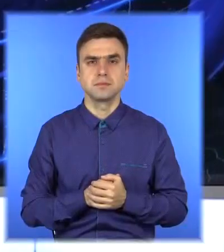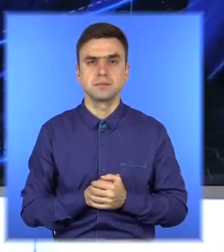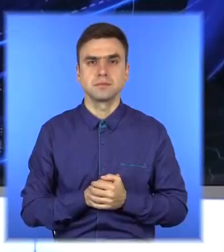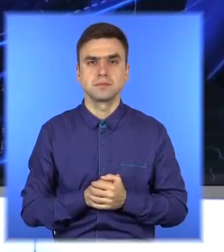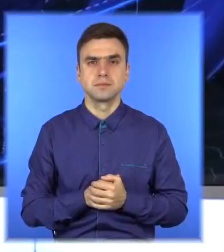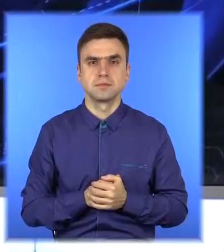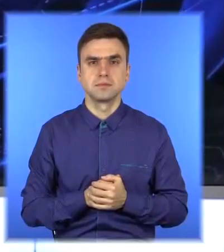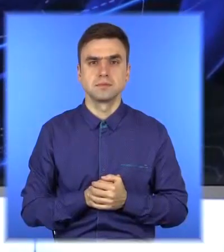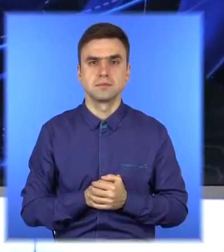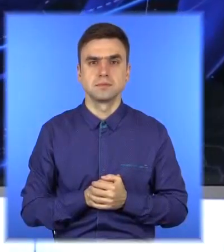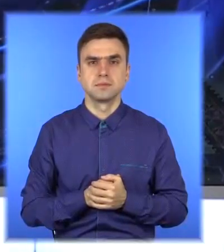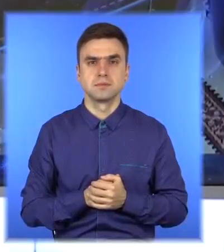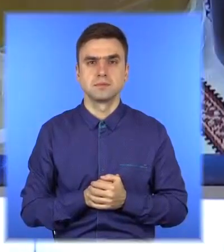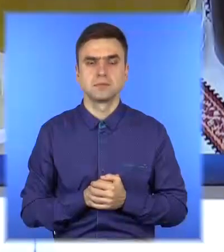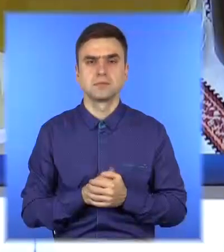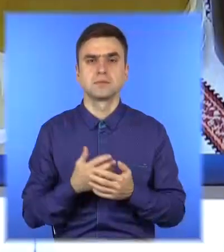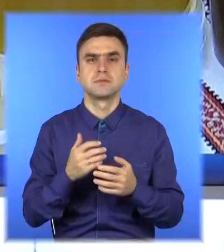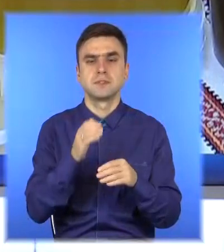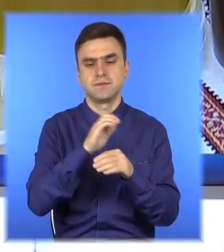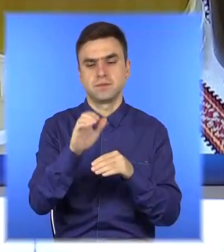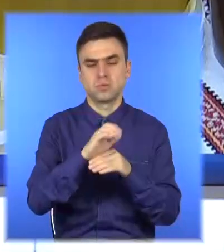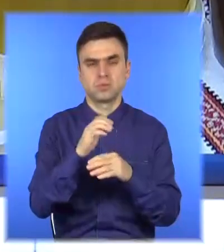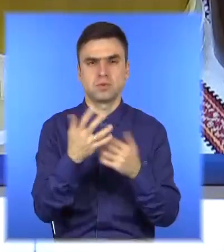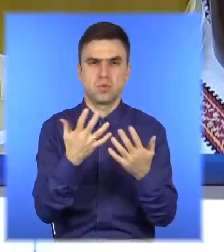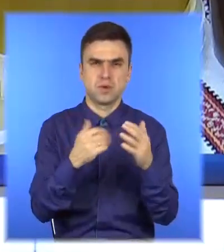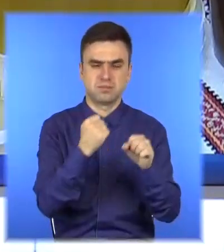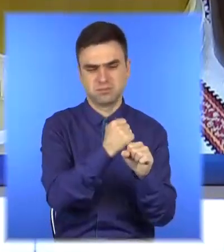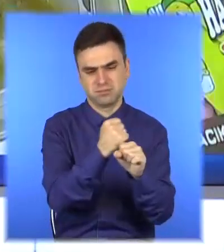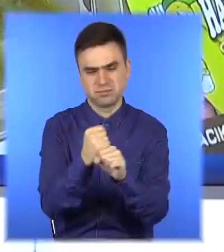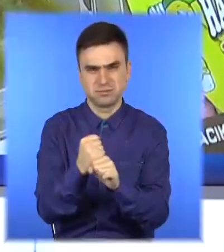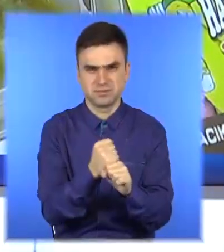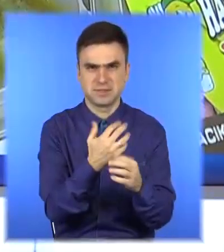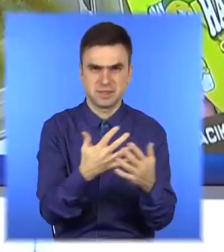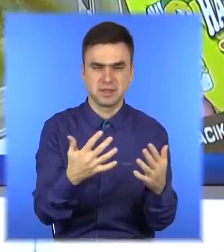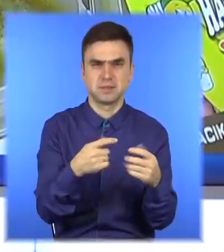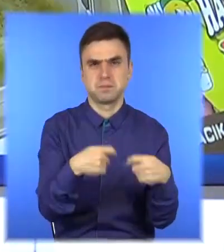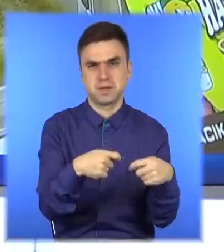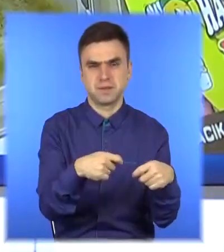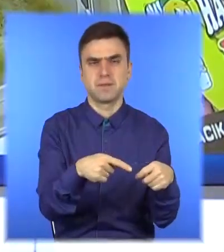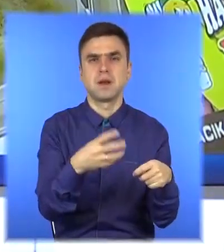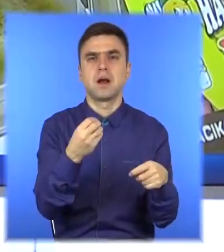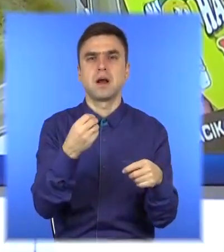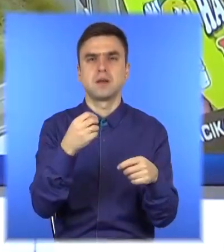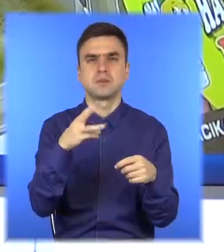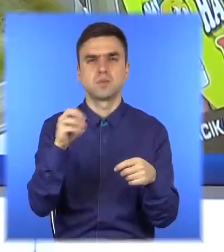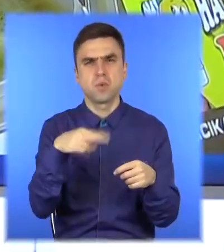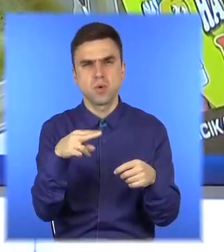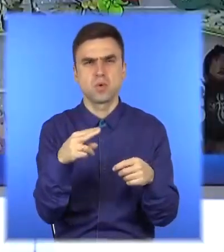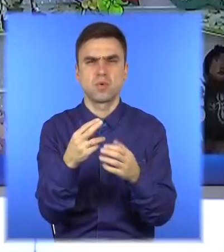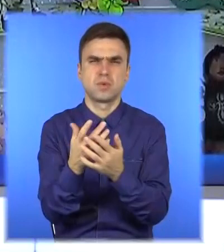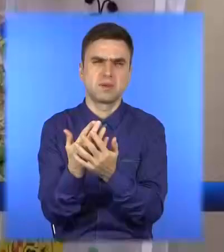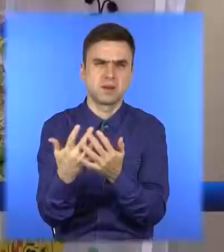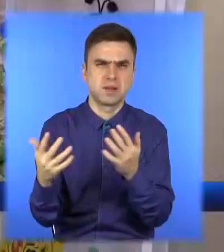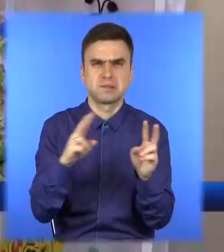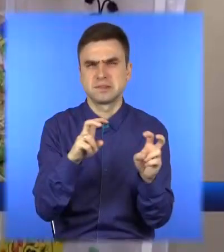Вироби хендмейду, продукти бджолярства, це та багато іншого можна було придбати на традиційному, вже п'ятому за